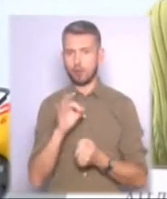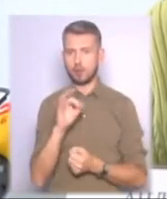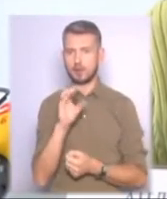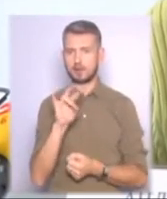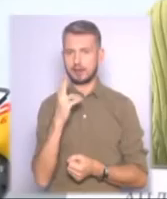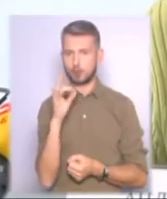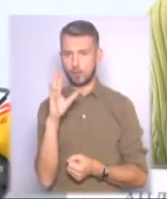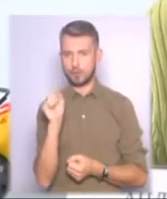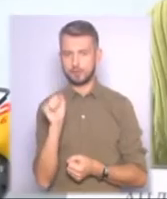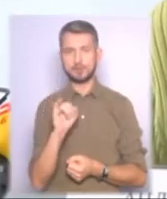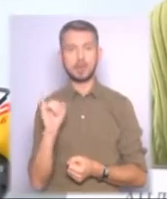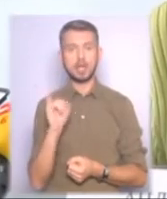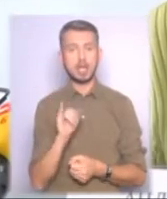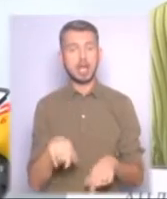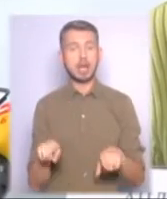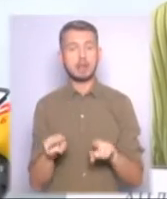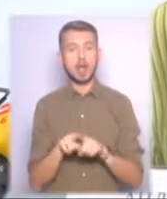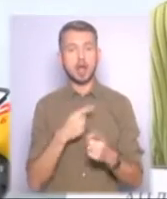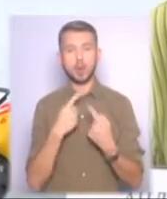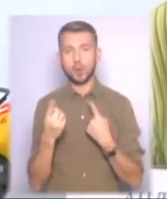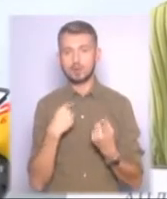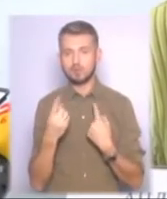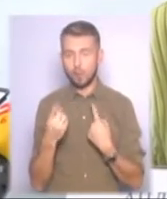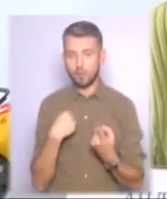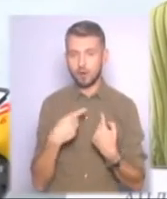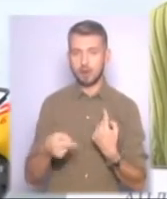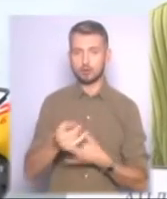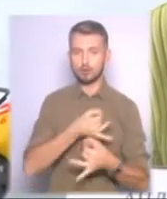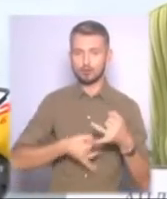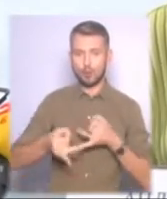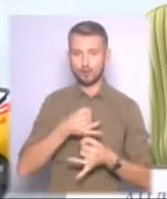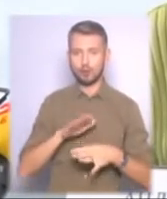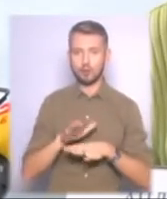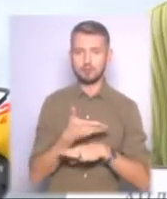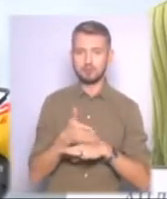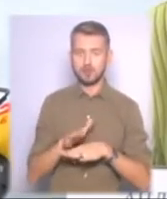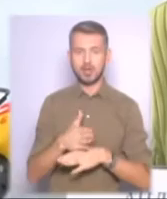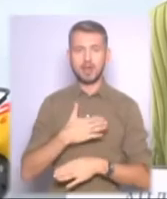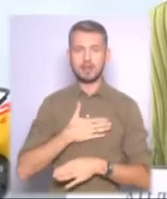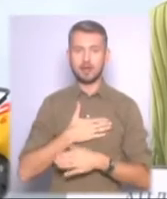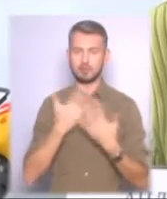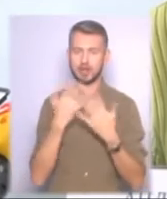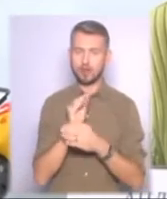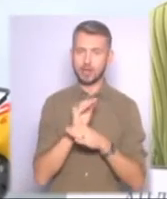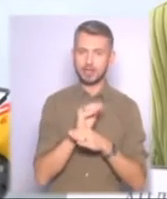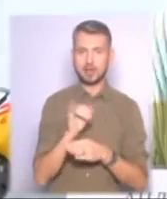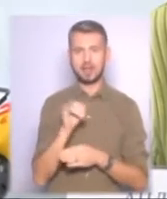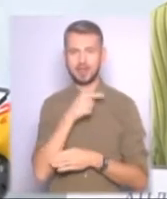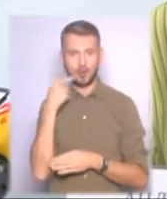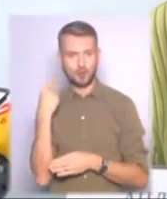Сенцова. І така розмова круглого столу між нашими кінокритиками і